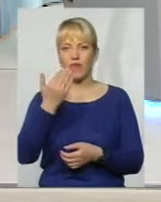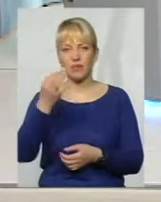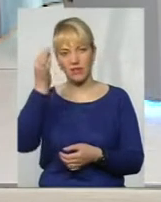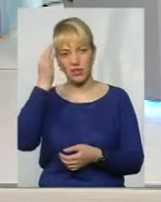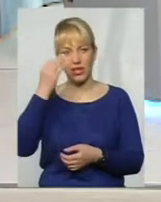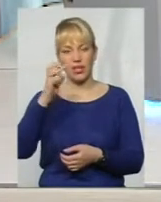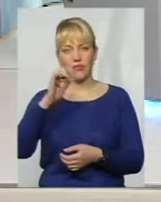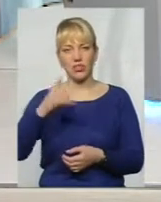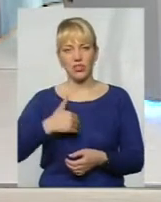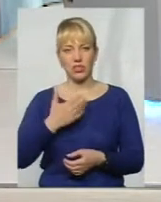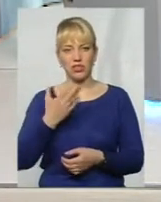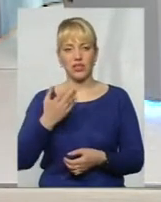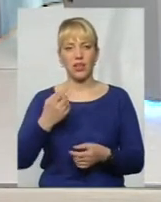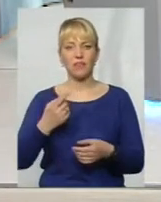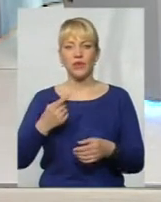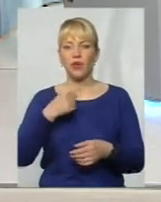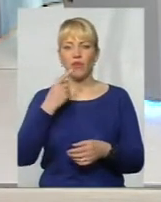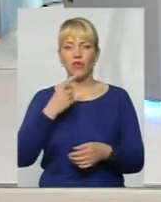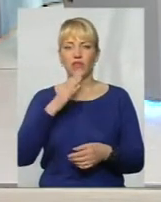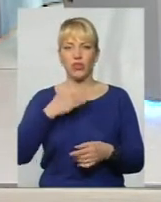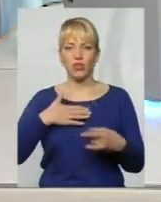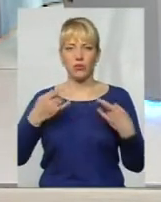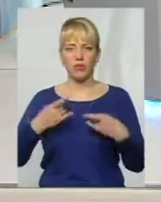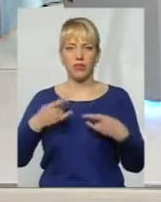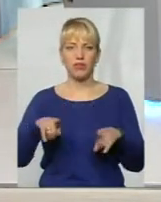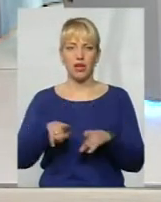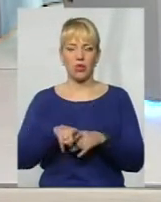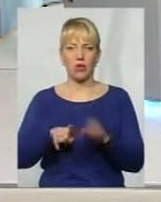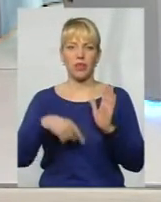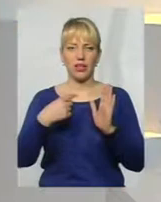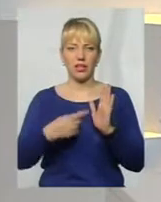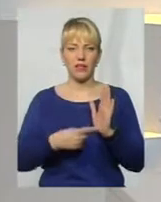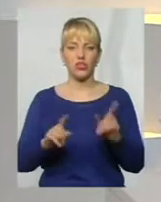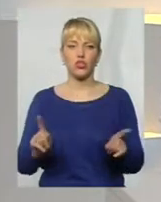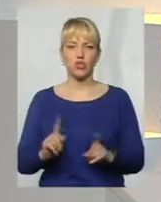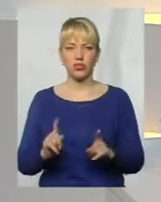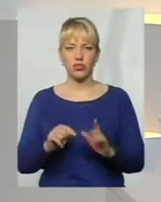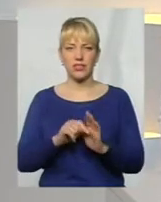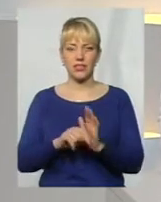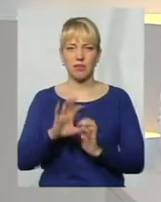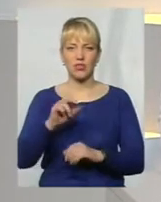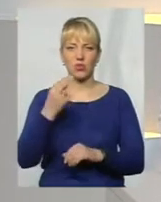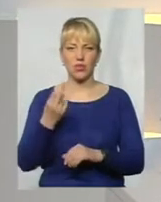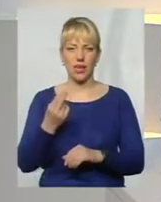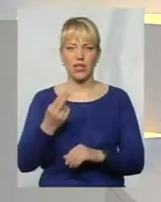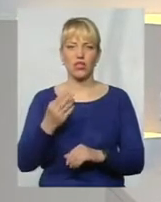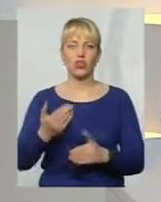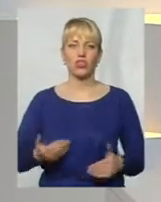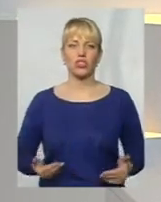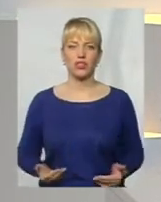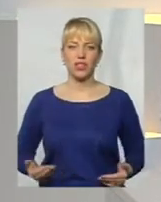хотіла би ще торкнутися в нашому ефірі такого шкурного питання, що саме соціального життя